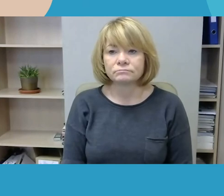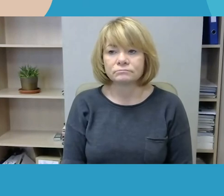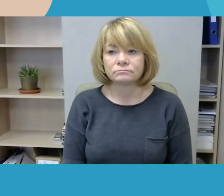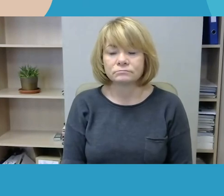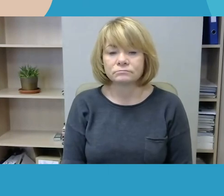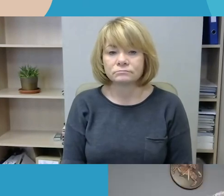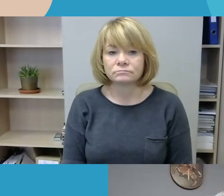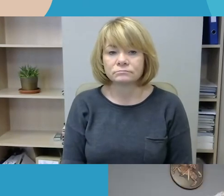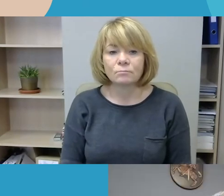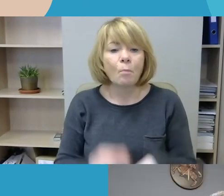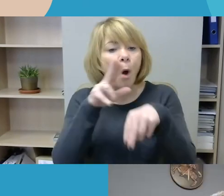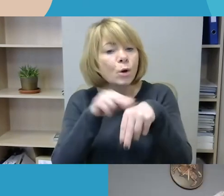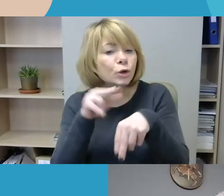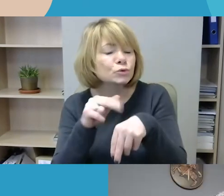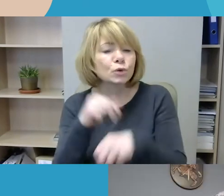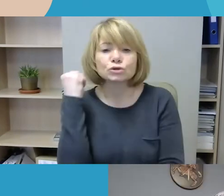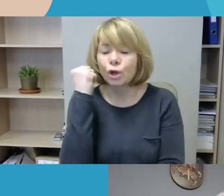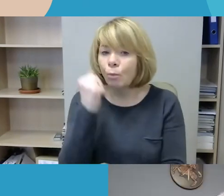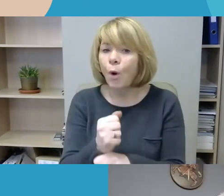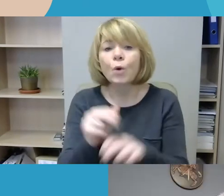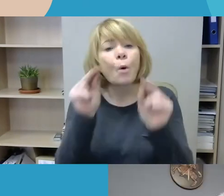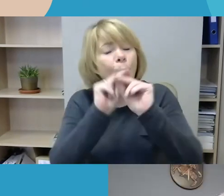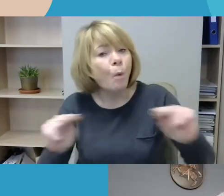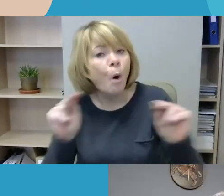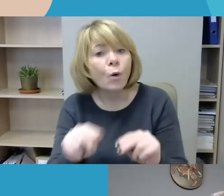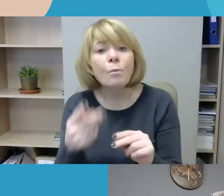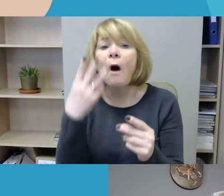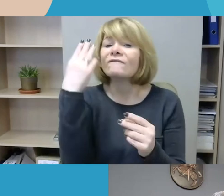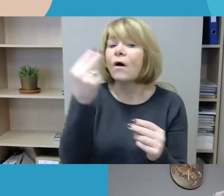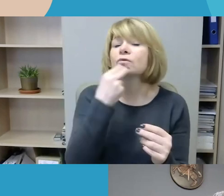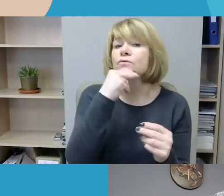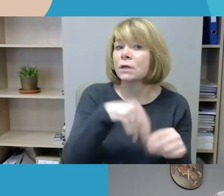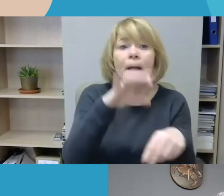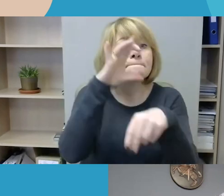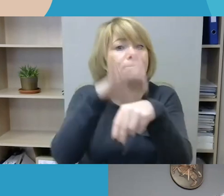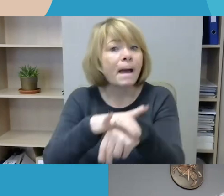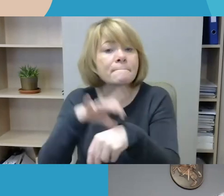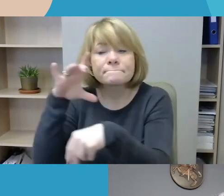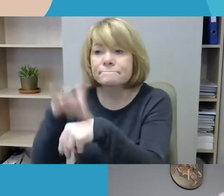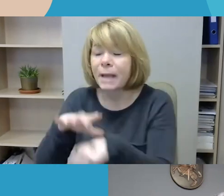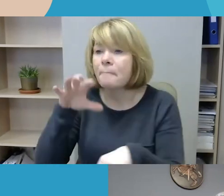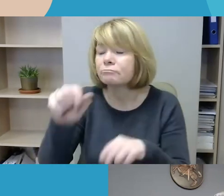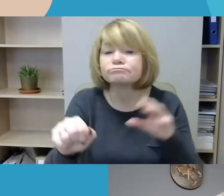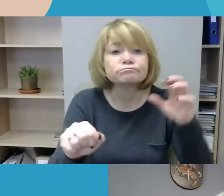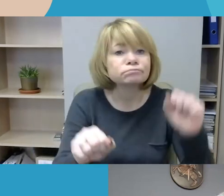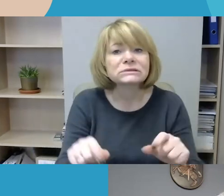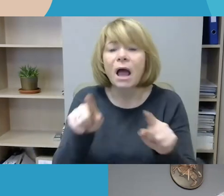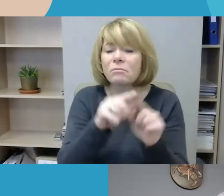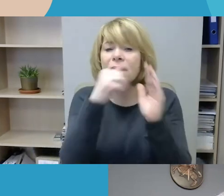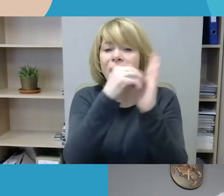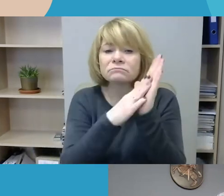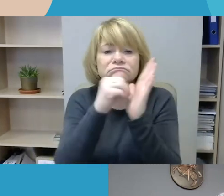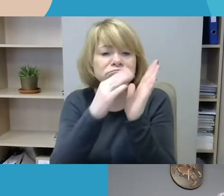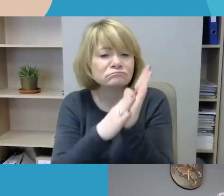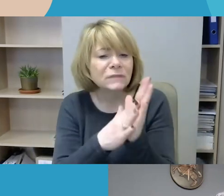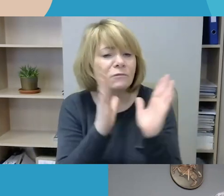pareigūnų mokymas, gebėjimas, atpažintokio pobūdžio nusikaltimus, efektyvi registravimo sistema, tai yra be galo svarbu.